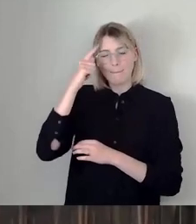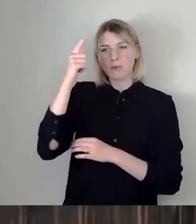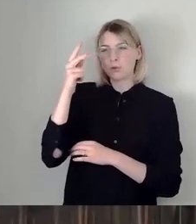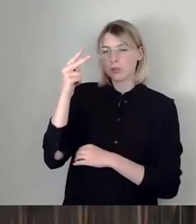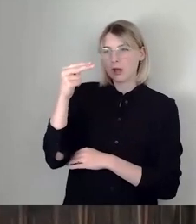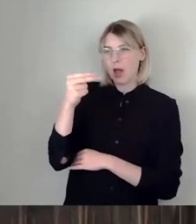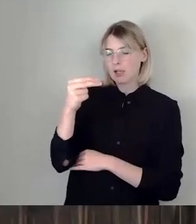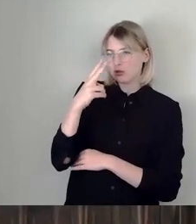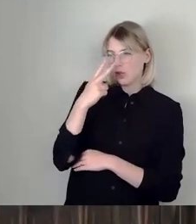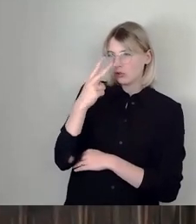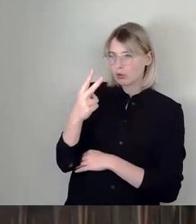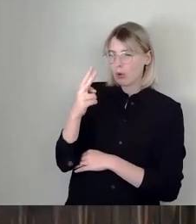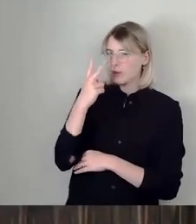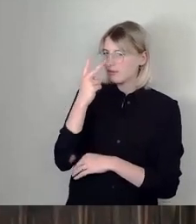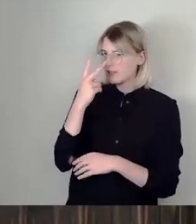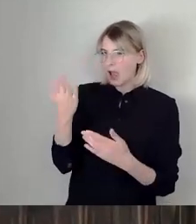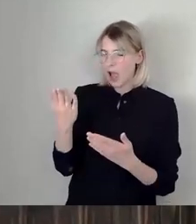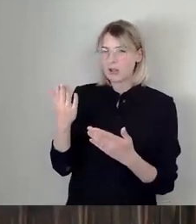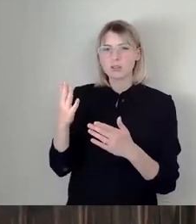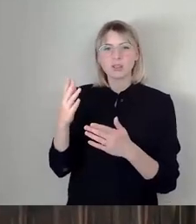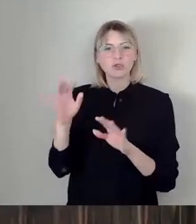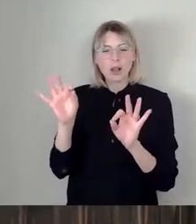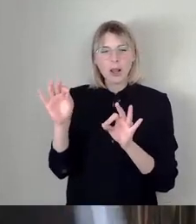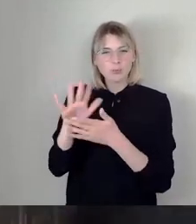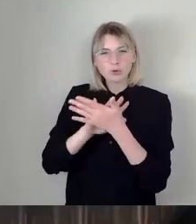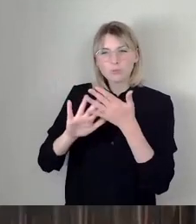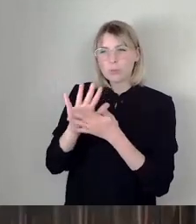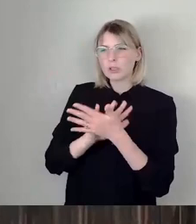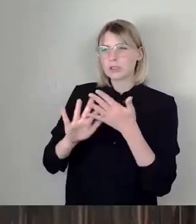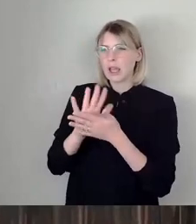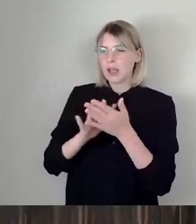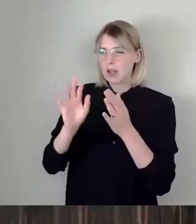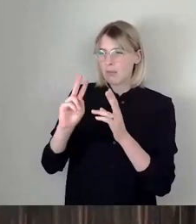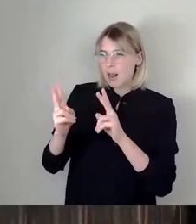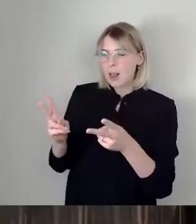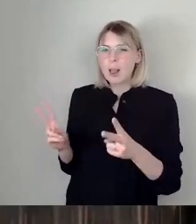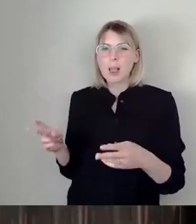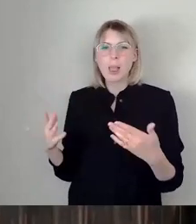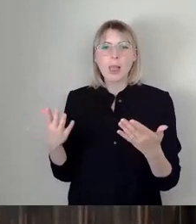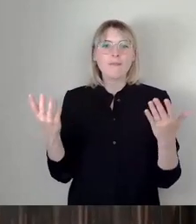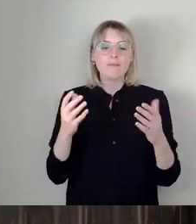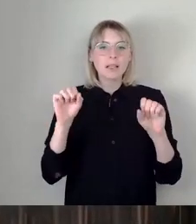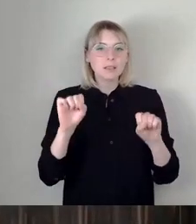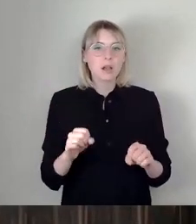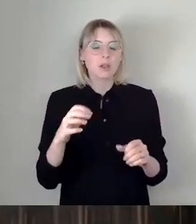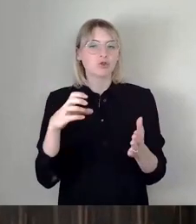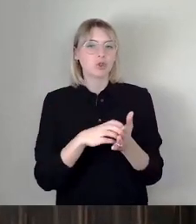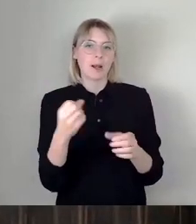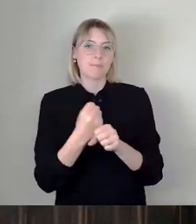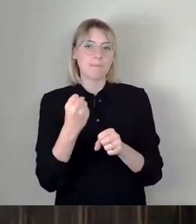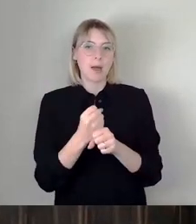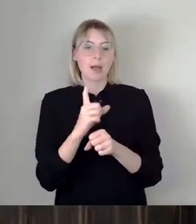fleckig. Und meine Frage ist eigentlich, was kann die Stadt dafür tun, dass sich das bessert als Kulturstadt, als